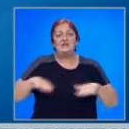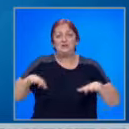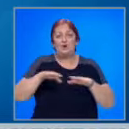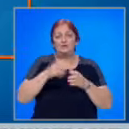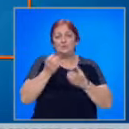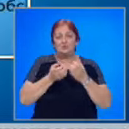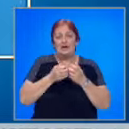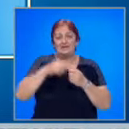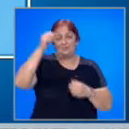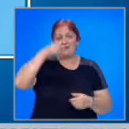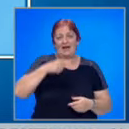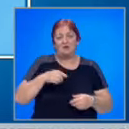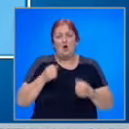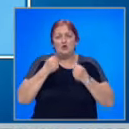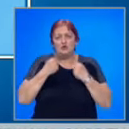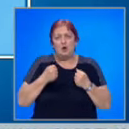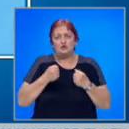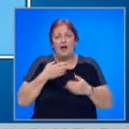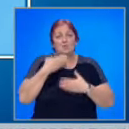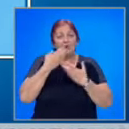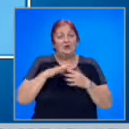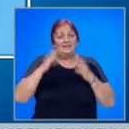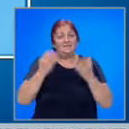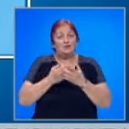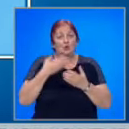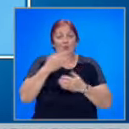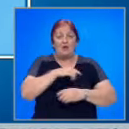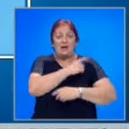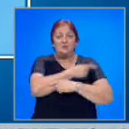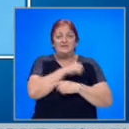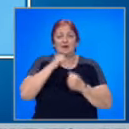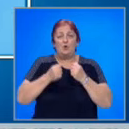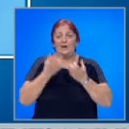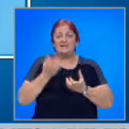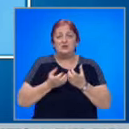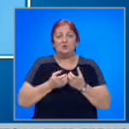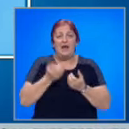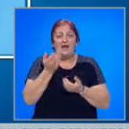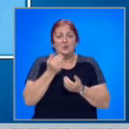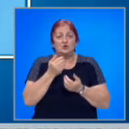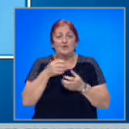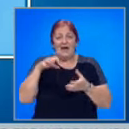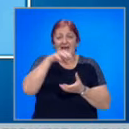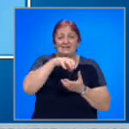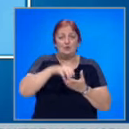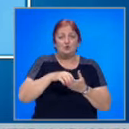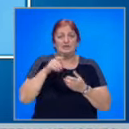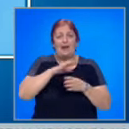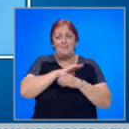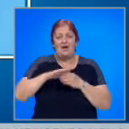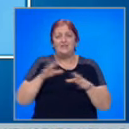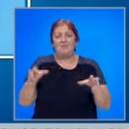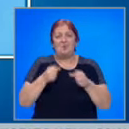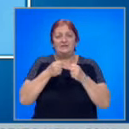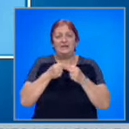ситуацията с пожарите в страната като сложна. Благодаря и на всички, които полагат усилия в борбата с огъня. И призовая ресорните институции към